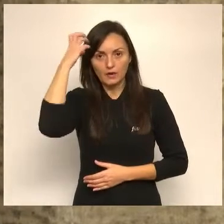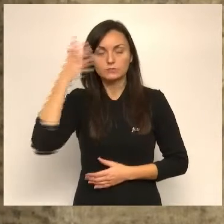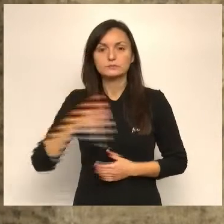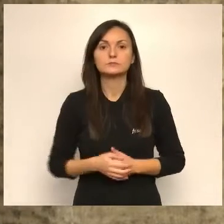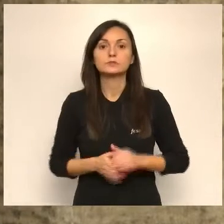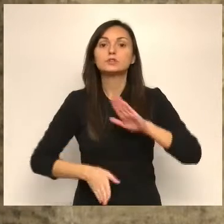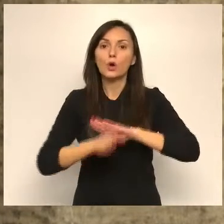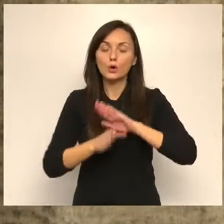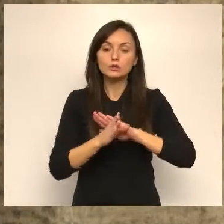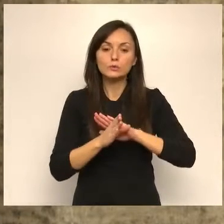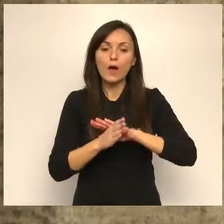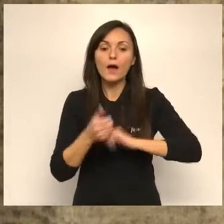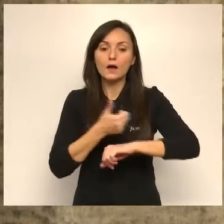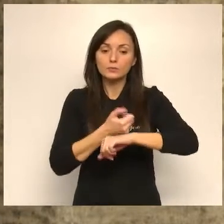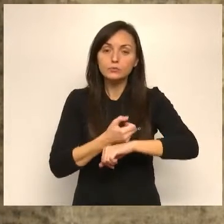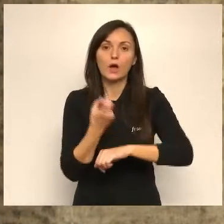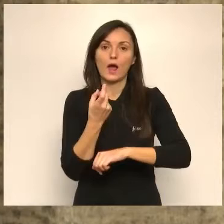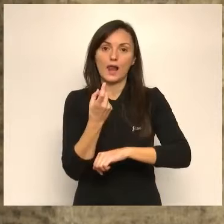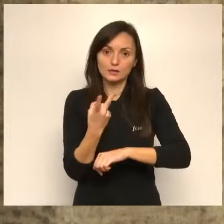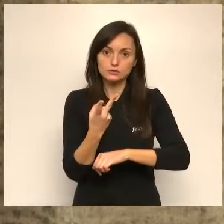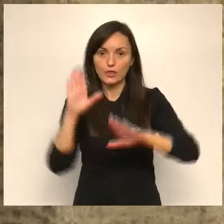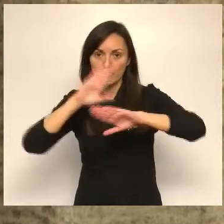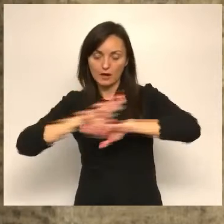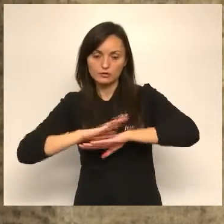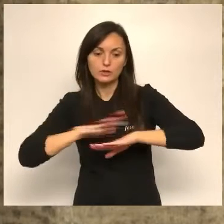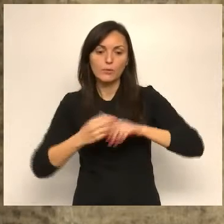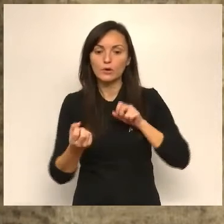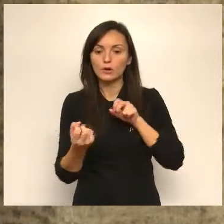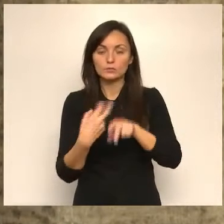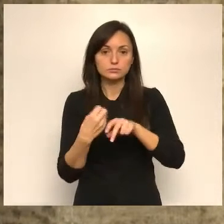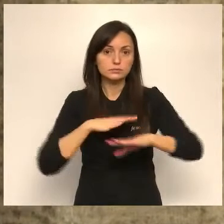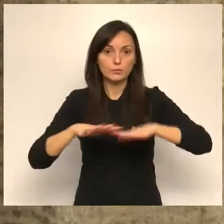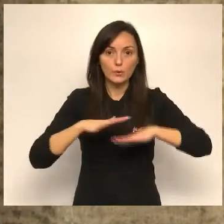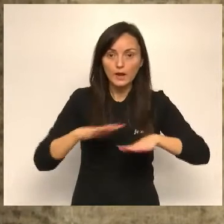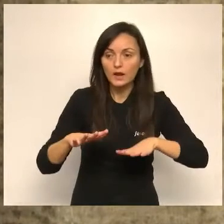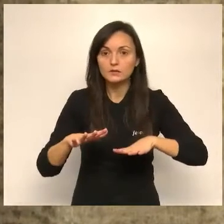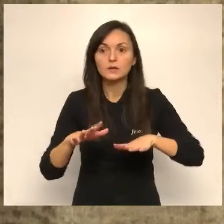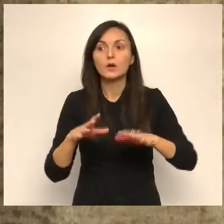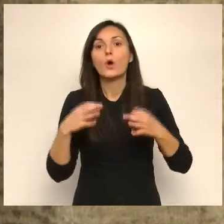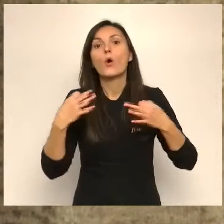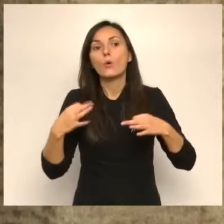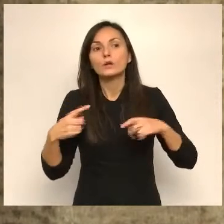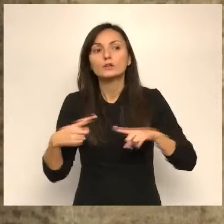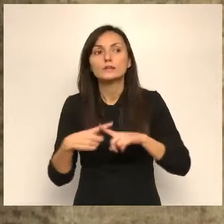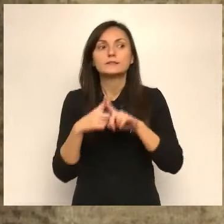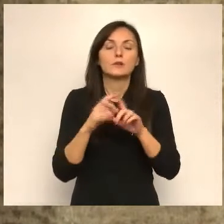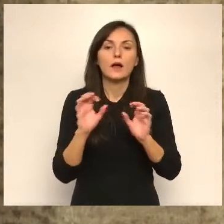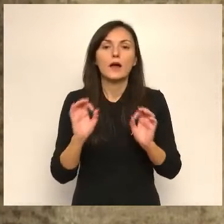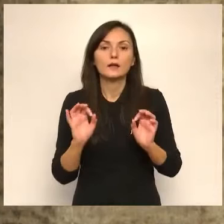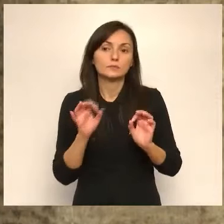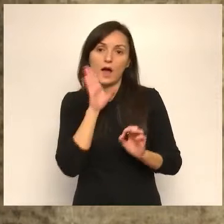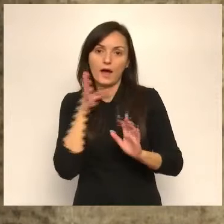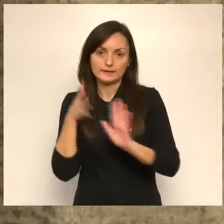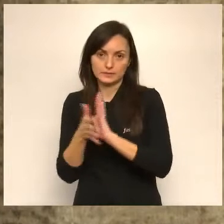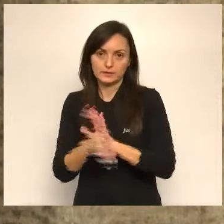es manté en les dotze de la mitjanit el límit per poder circular per la via pública llevat de les excepcions ja